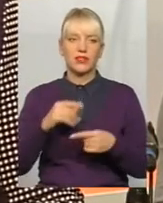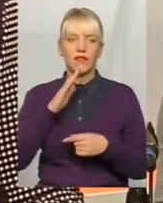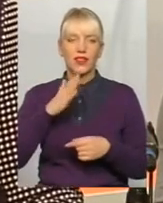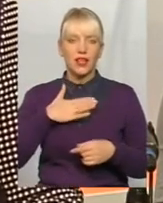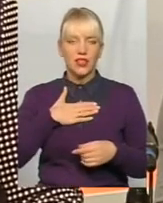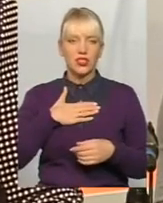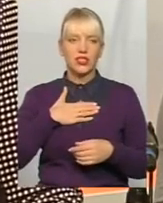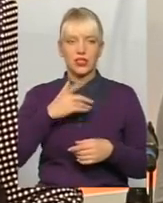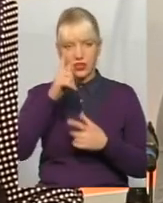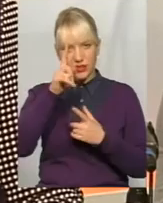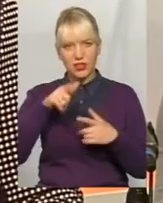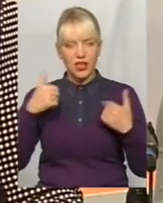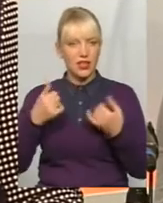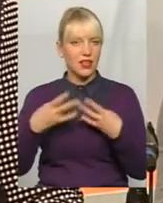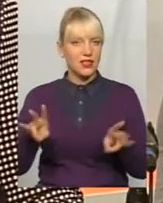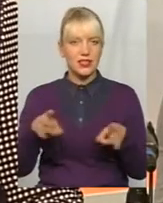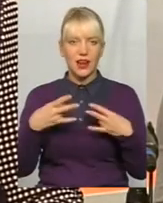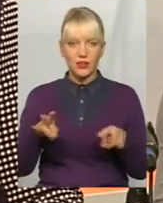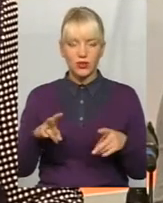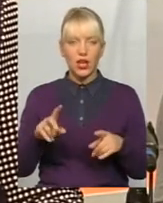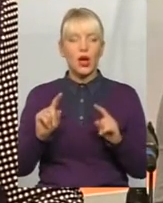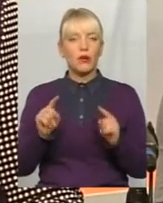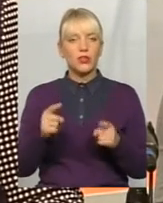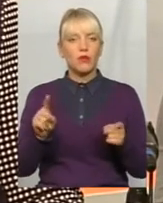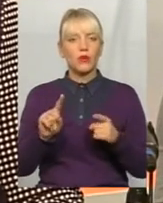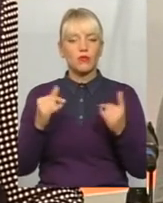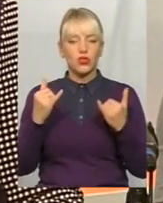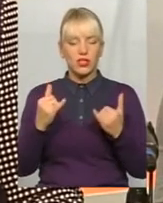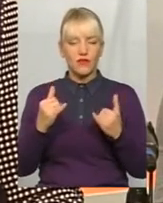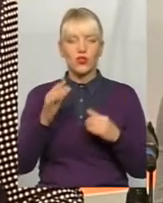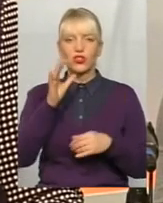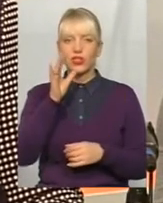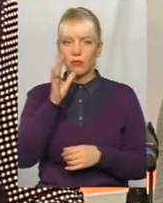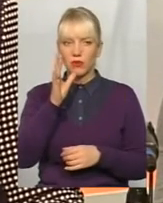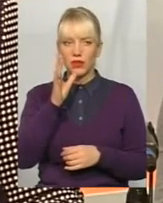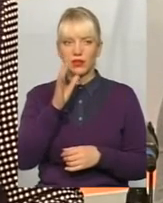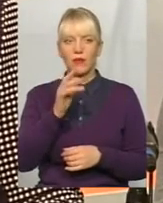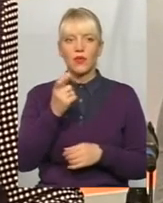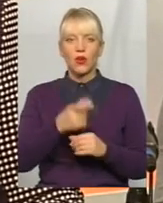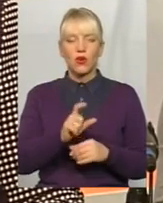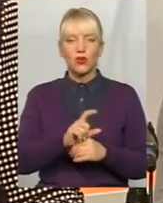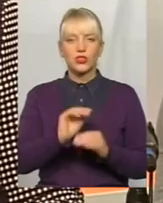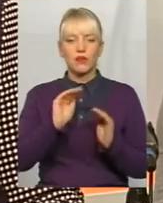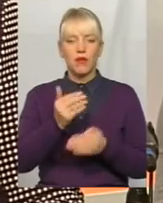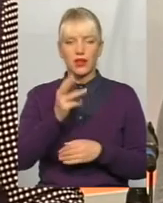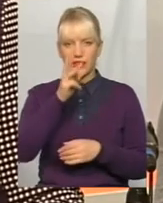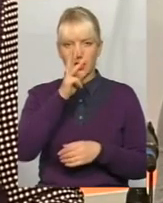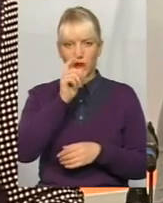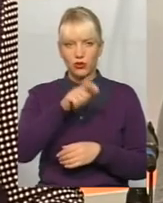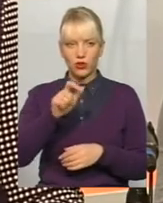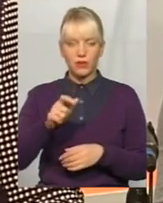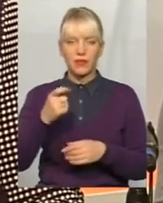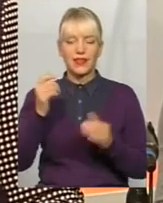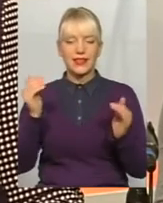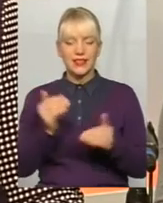не требує. Почему? Потому що на сьогоднішній момент дуже маленькість зарплату у людей, низкая